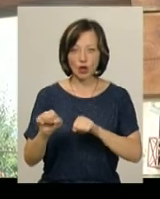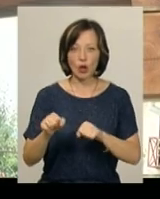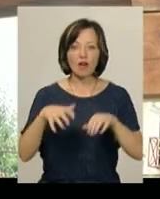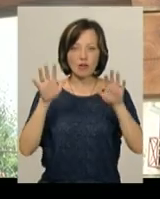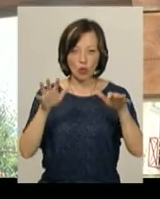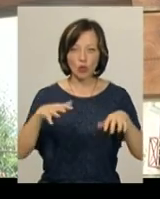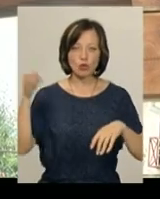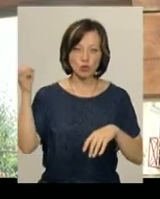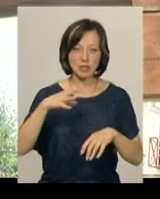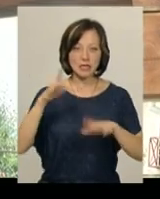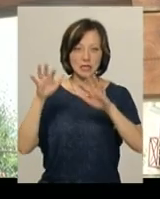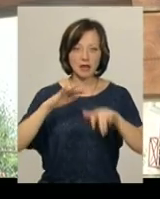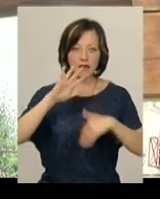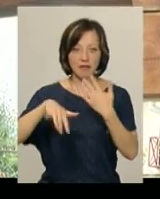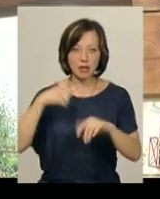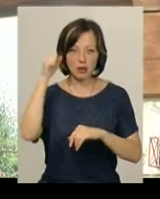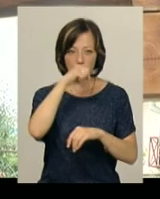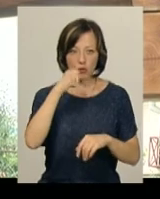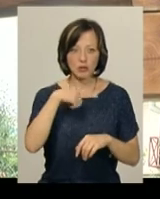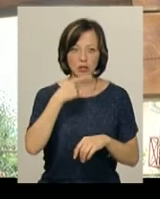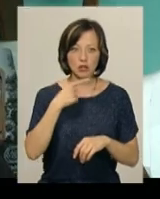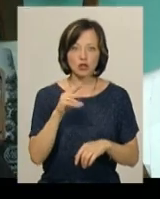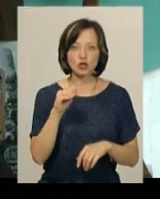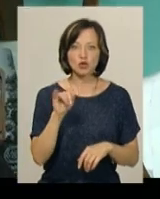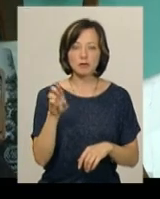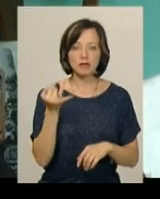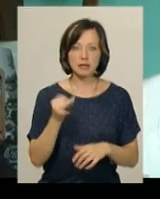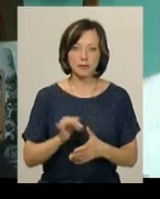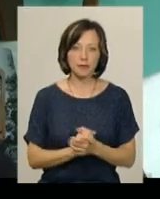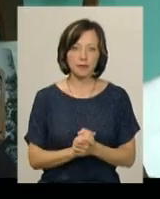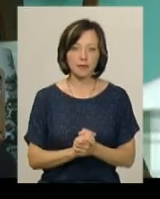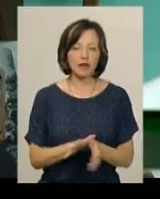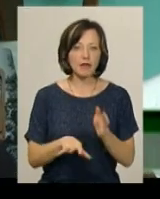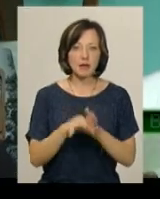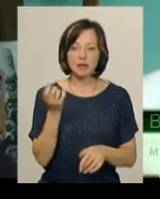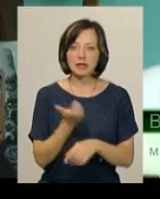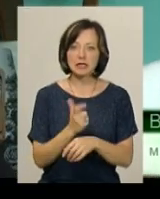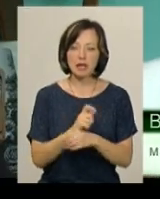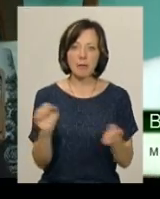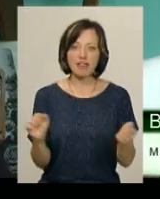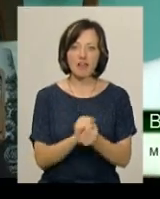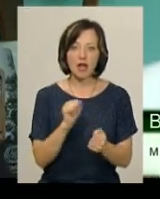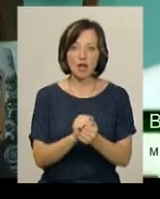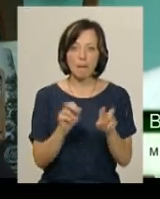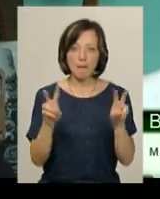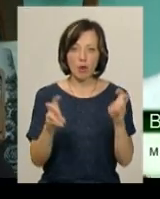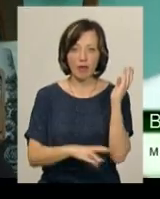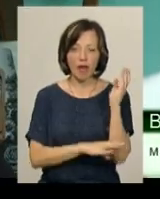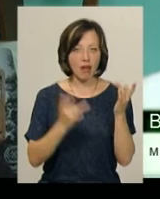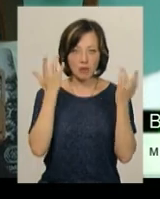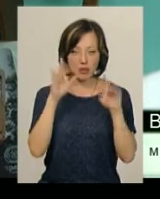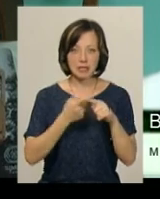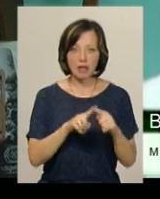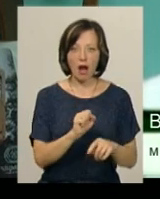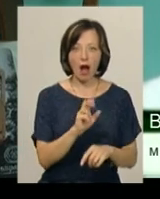дощ, сонце, сніг, вітер і мороз, каже Володимир Журбіцький. Вибрані самі твірді породи. Вони не випадково. Це